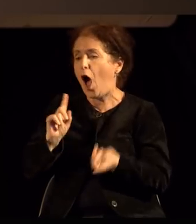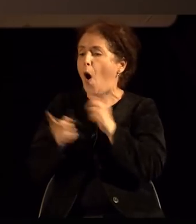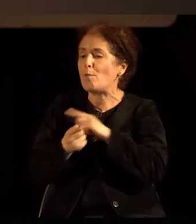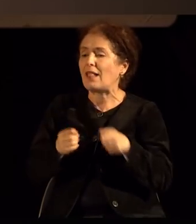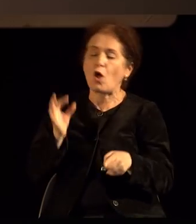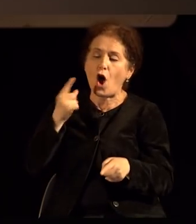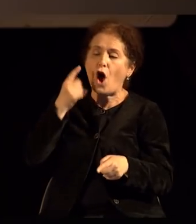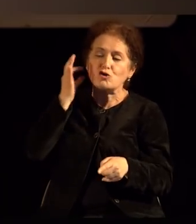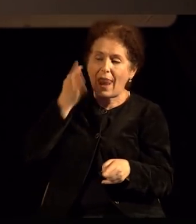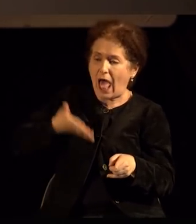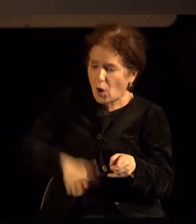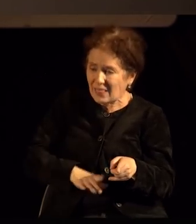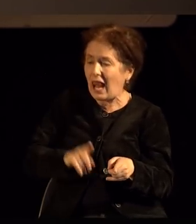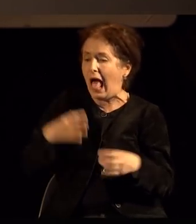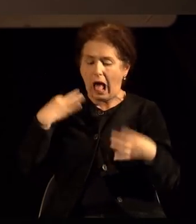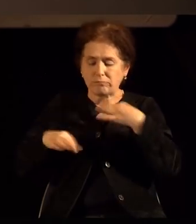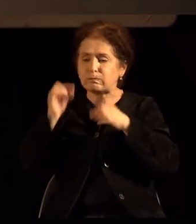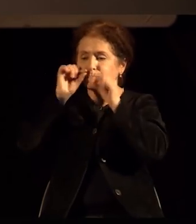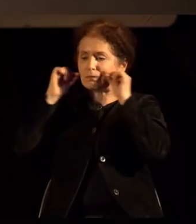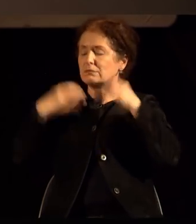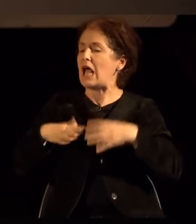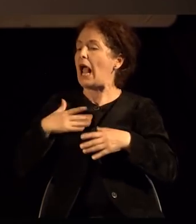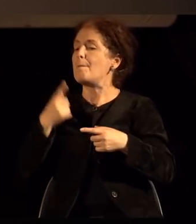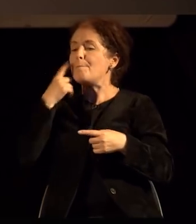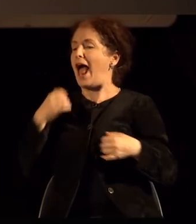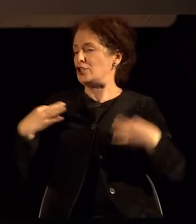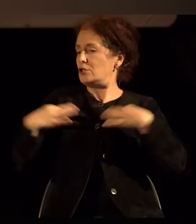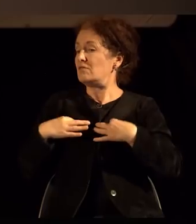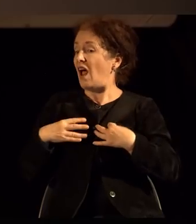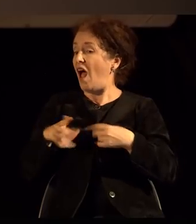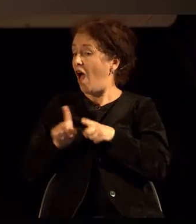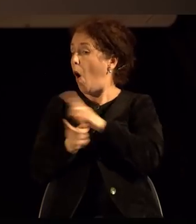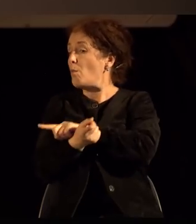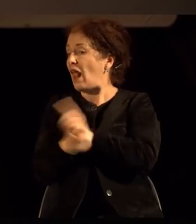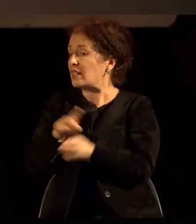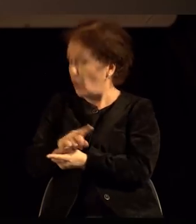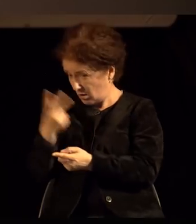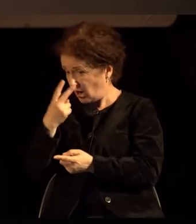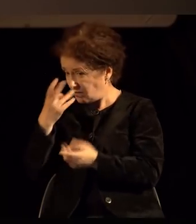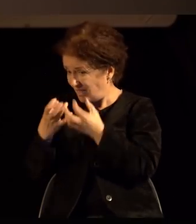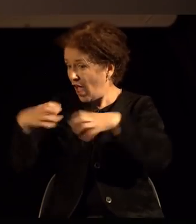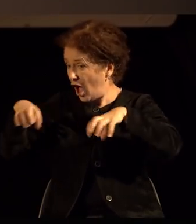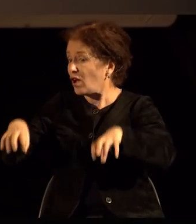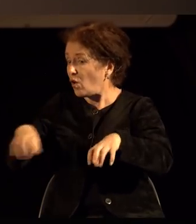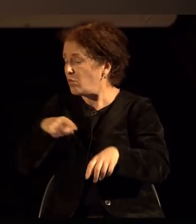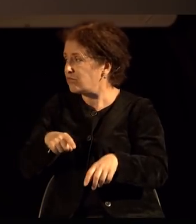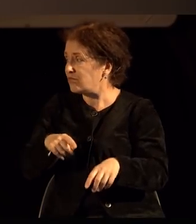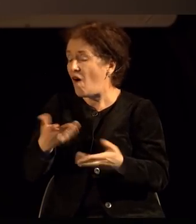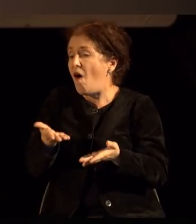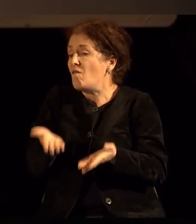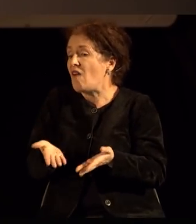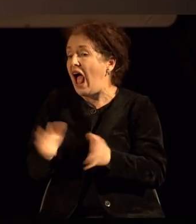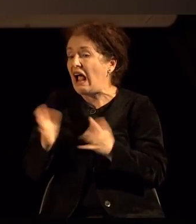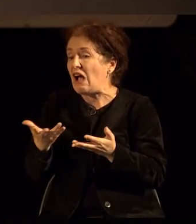различни поими, тие еднакво многу го паничат патриархатот, кој што како некој чудовище